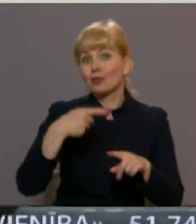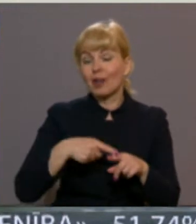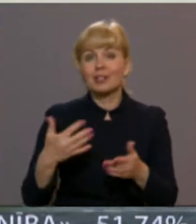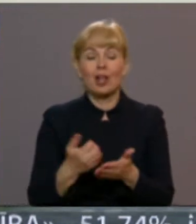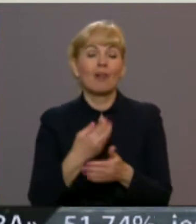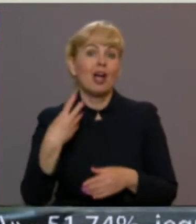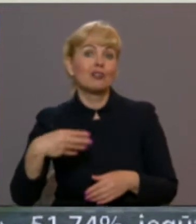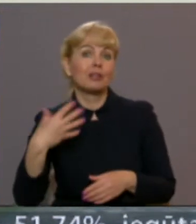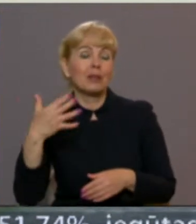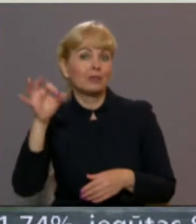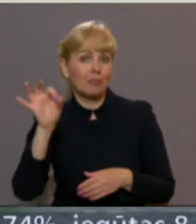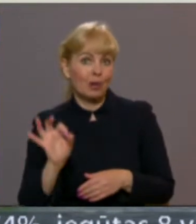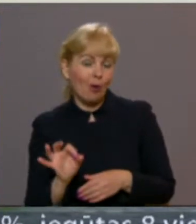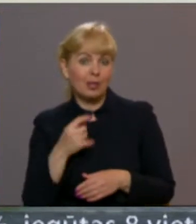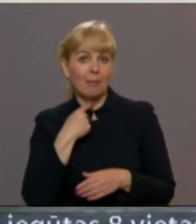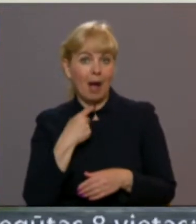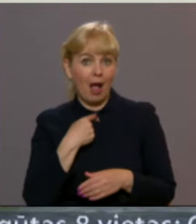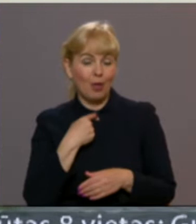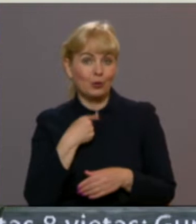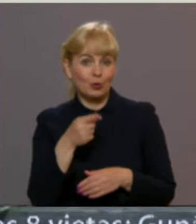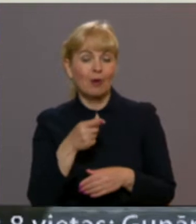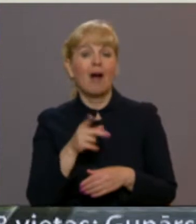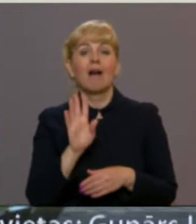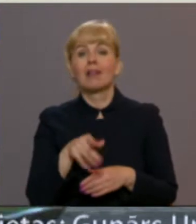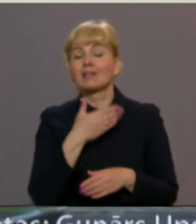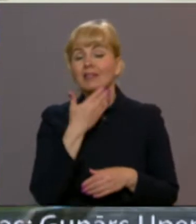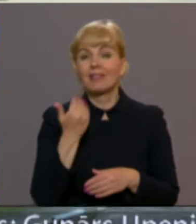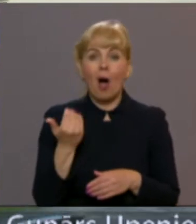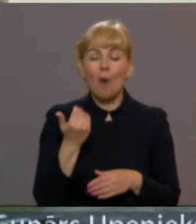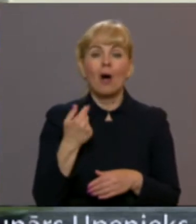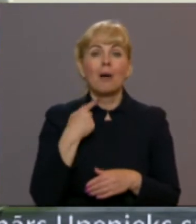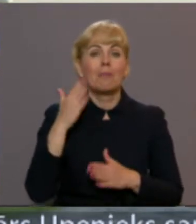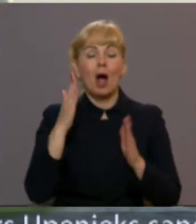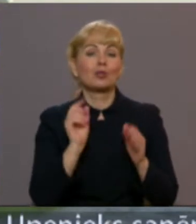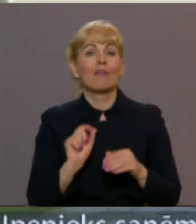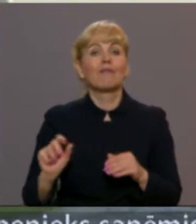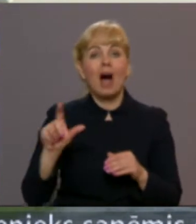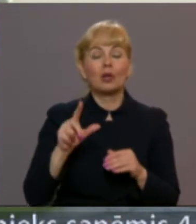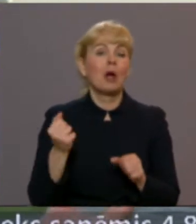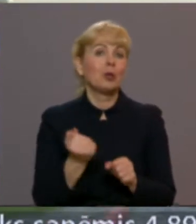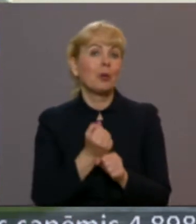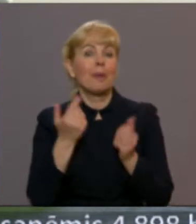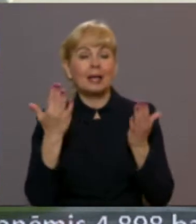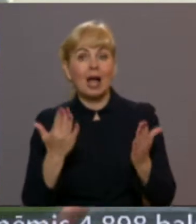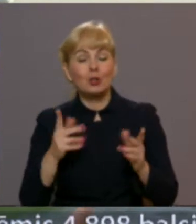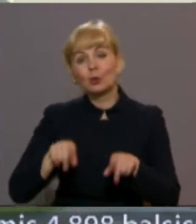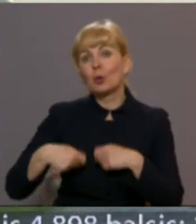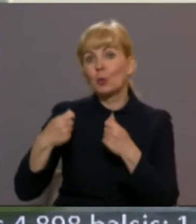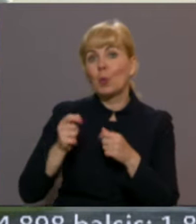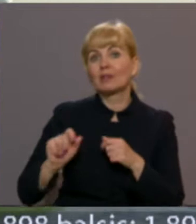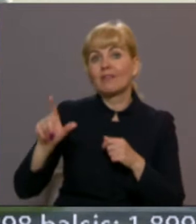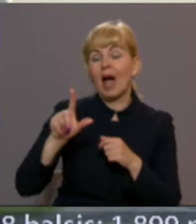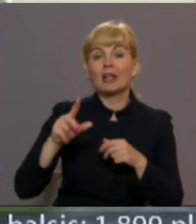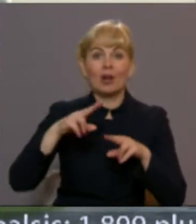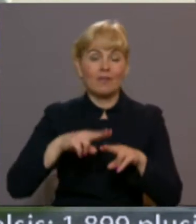ieguvusi 45% balsu. Un kaut vai tas nav balsu vairākums, tas tomēr šāds rezultāts dod vairākumu